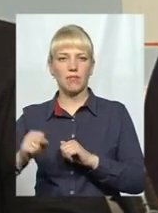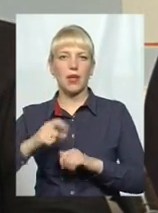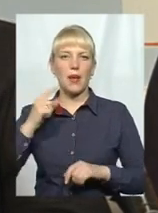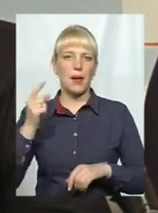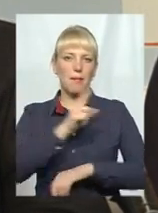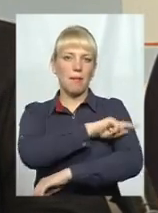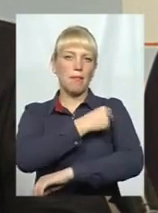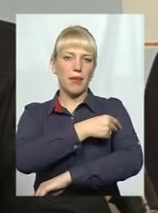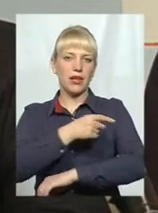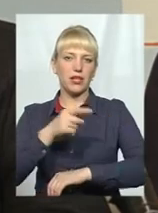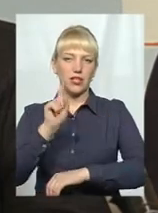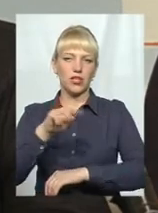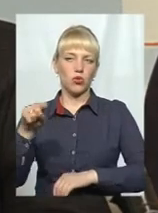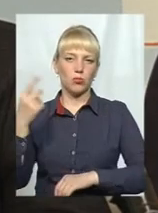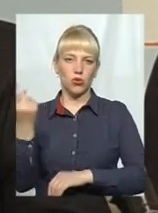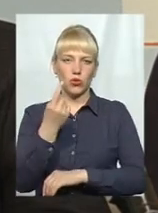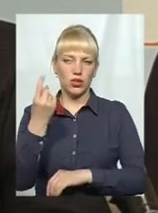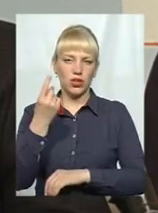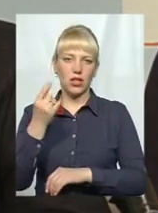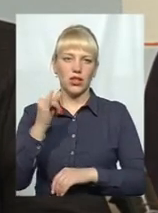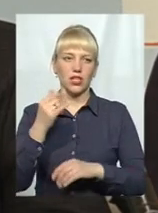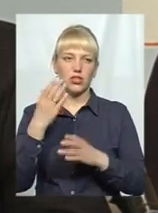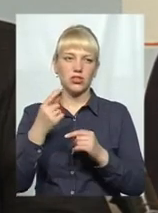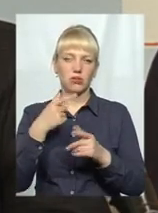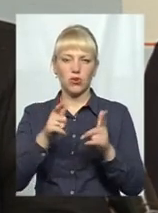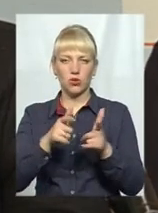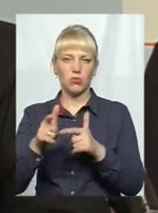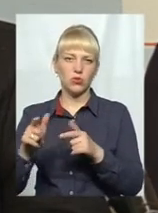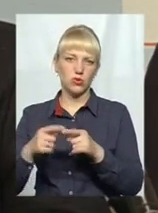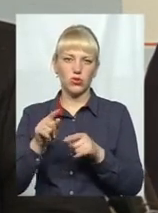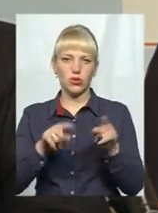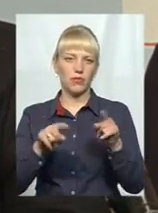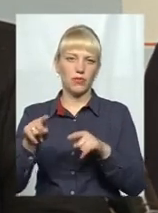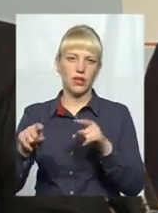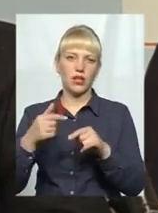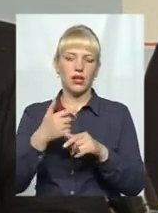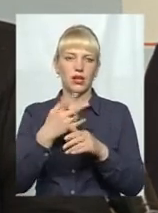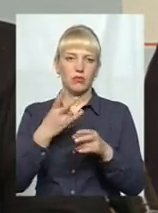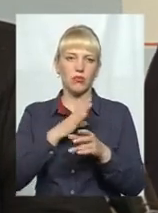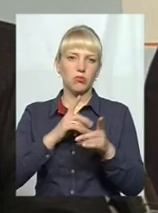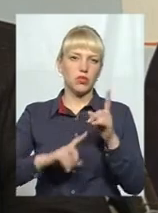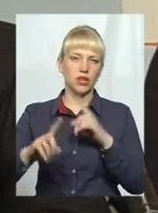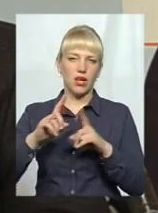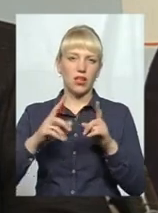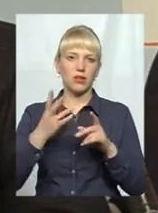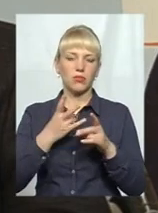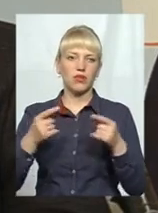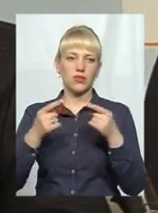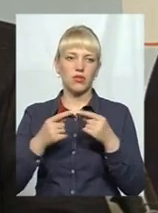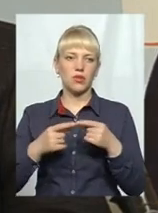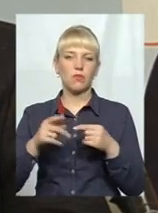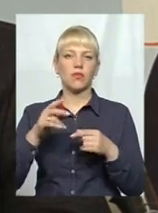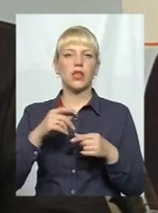перша поліклініка, і ще там, кілька місць, ну ми якби ще їх узгоджуємо. От у нас ще має бути нарада, ми ще маємо визначати. Це те, що я вам говорю про